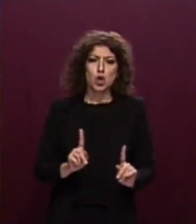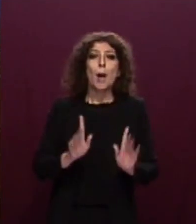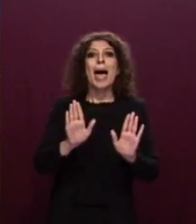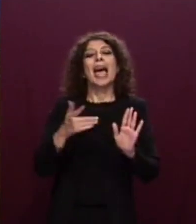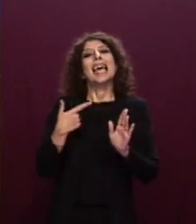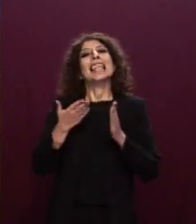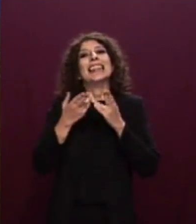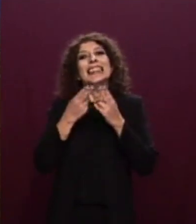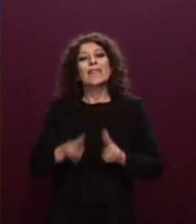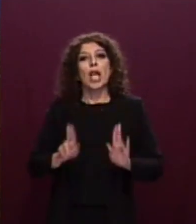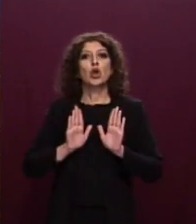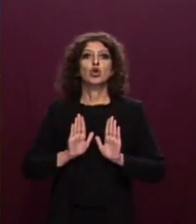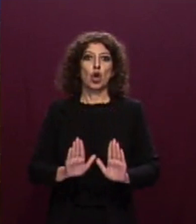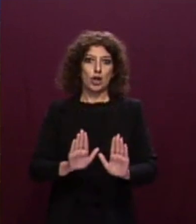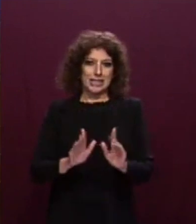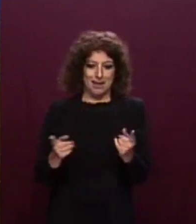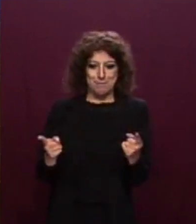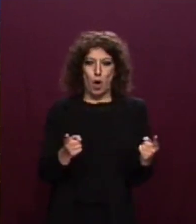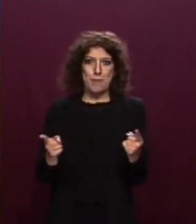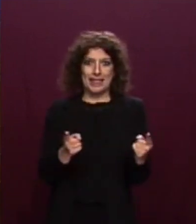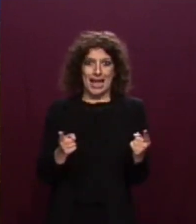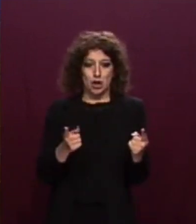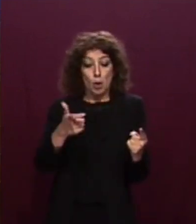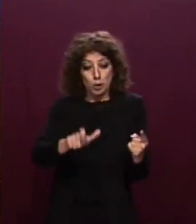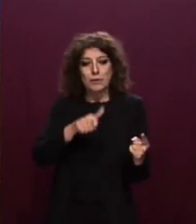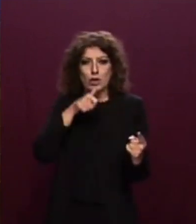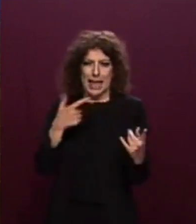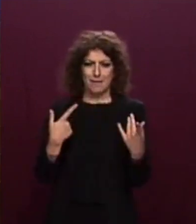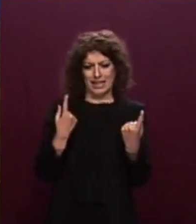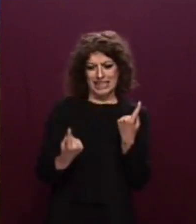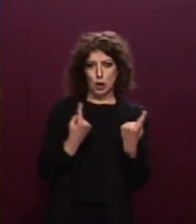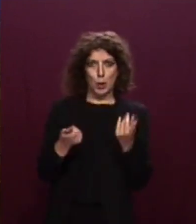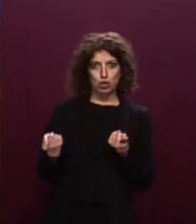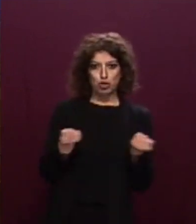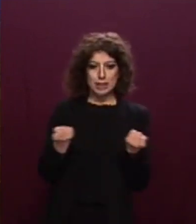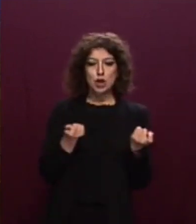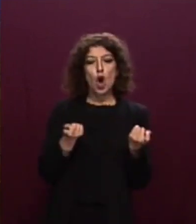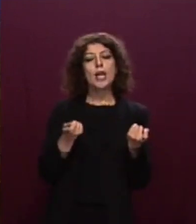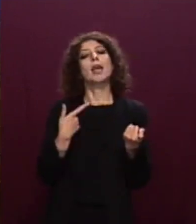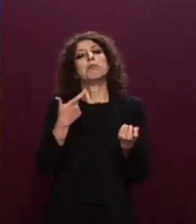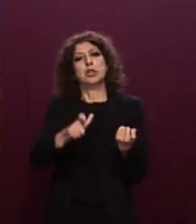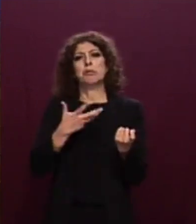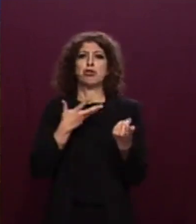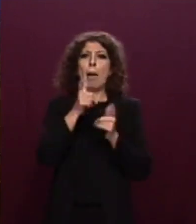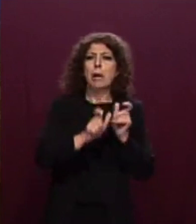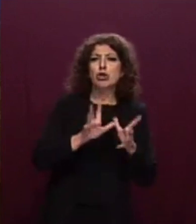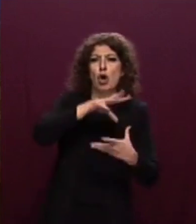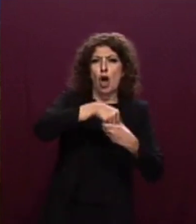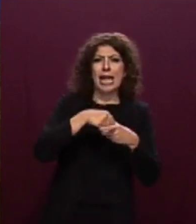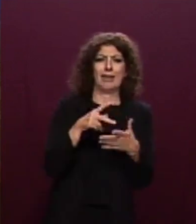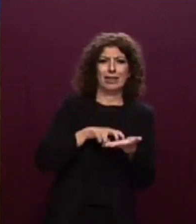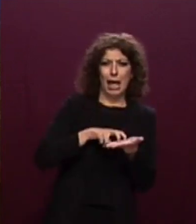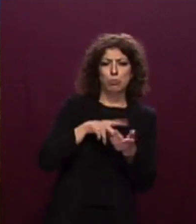territoriali, oltre il tempo necessario a consentire la presa in carico delle situazioni di vulnerabilità a bordo. Il 5